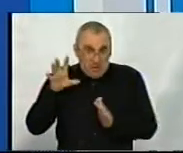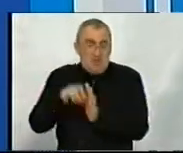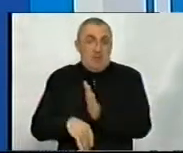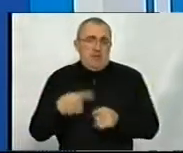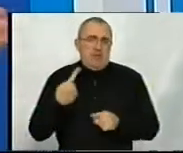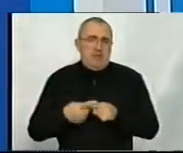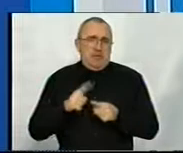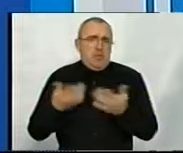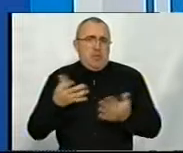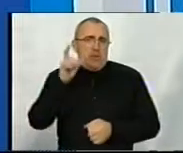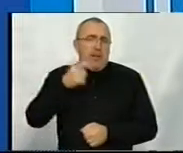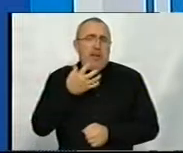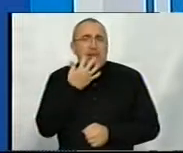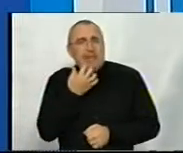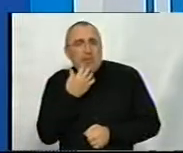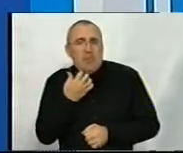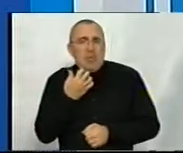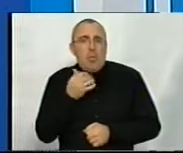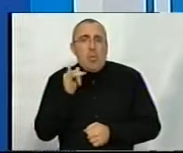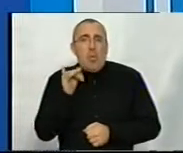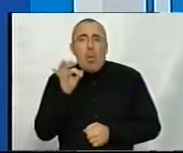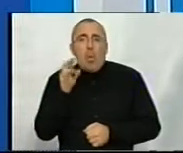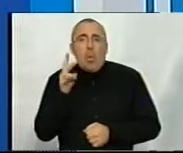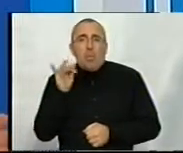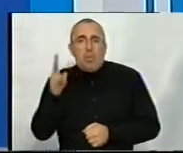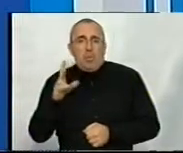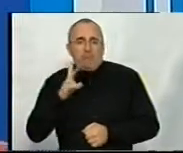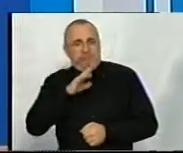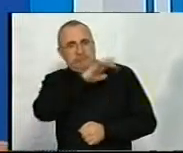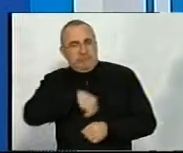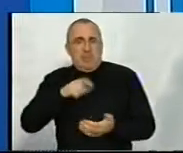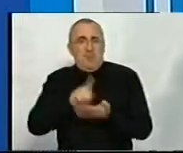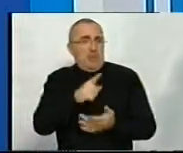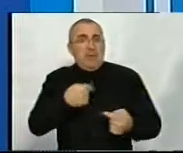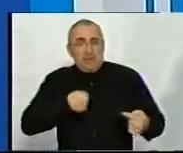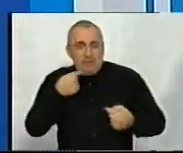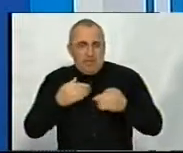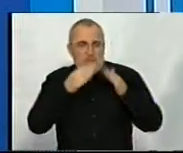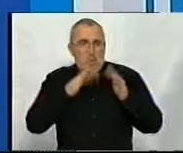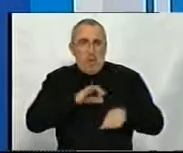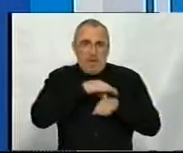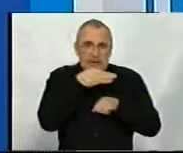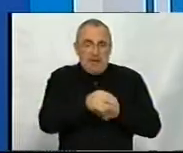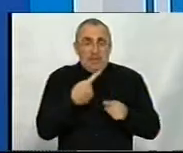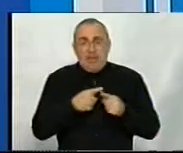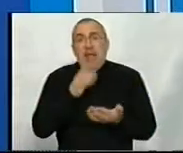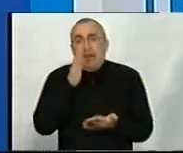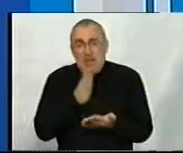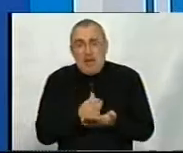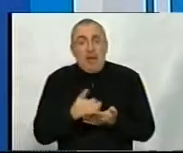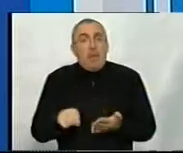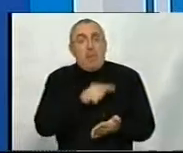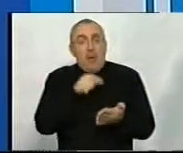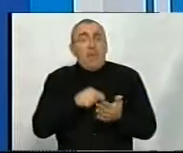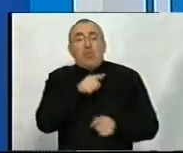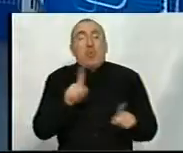Або у якогось дідуся, там, онук забирає пенсію. Це не значить, що він не страждає від домашнього насилля. Це воно і є. Але питання